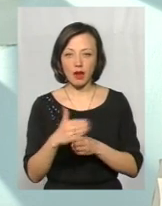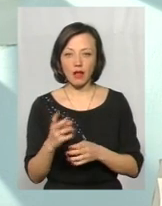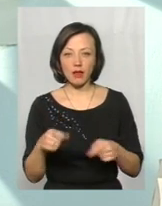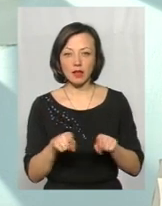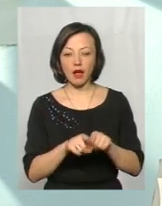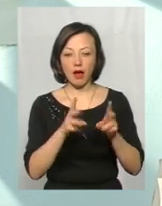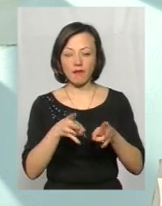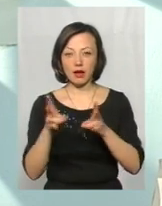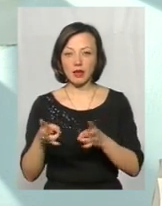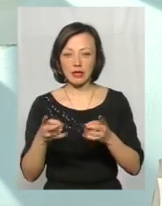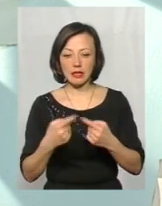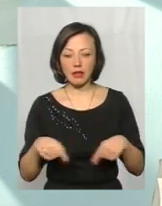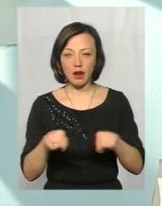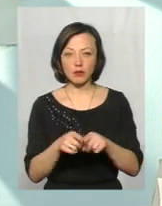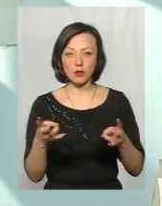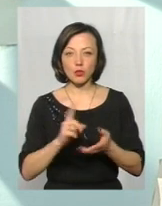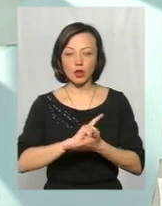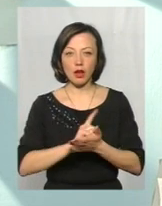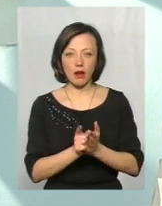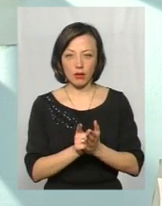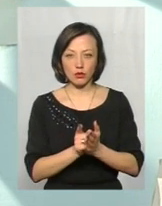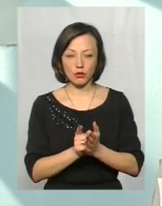ось такі аварійні ділянки, які потребують негайного